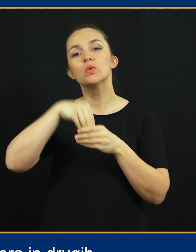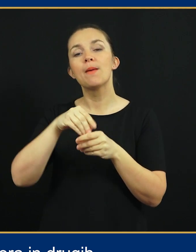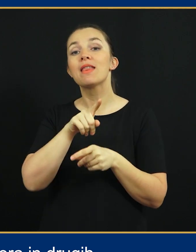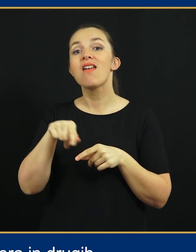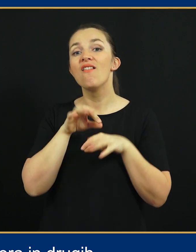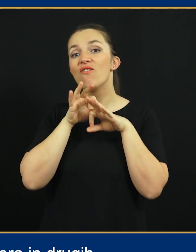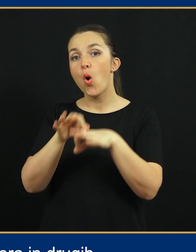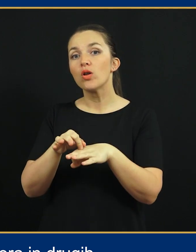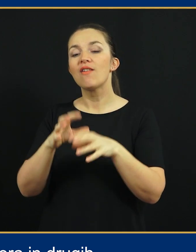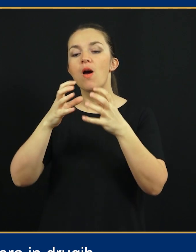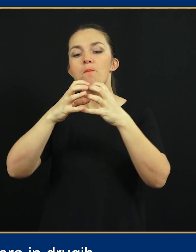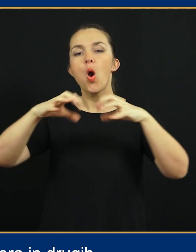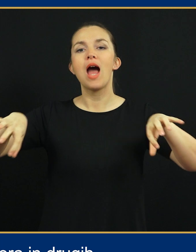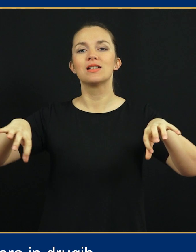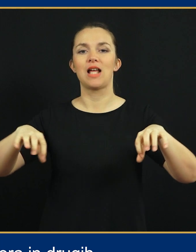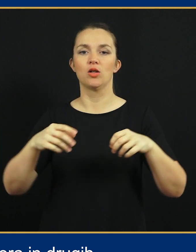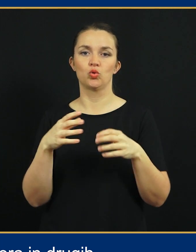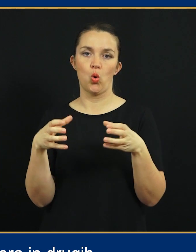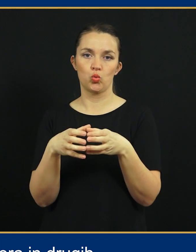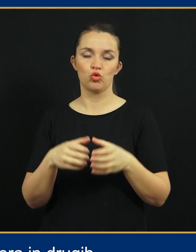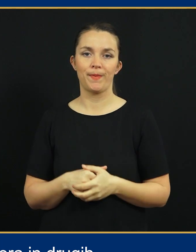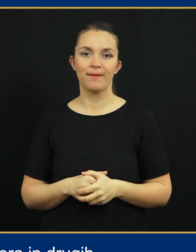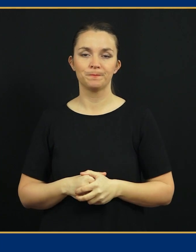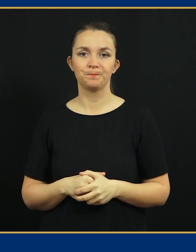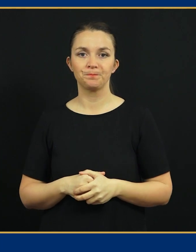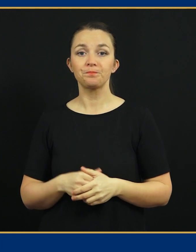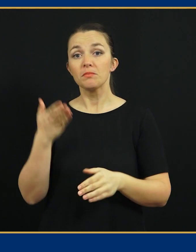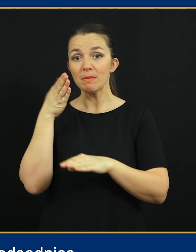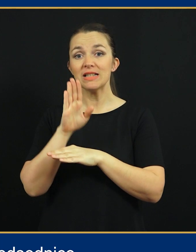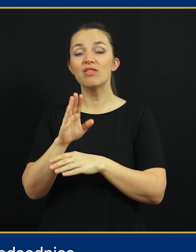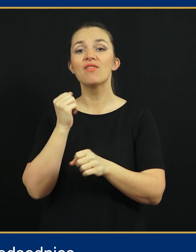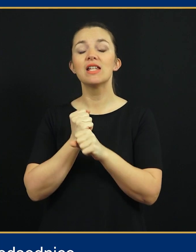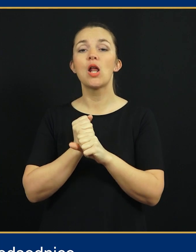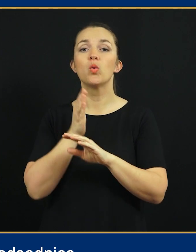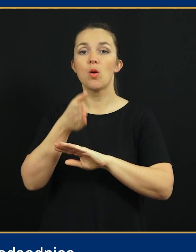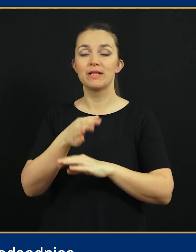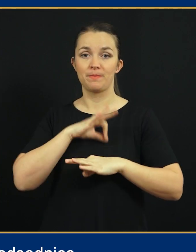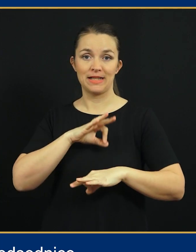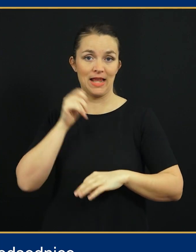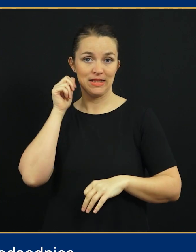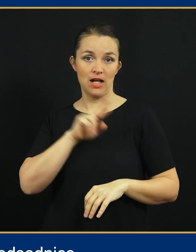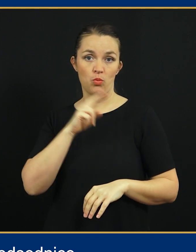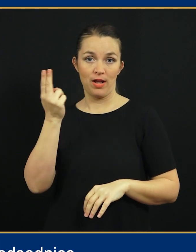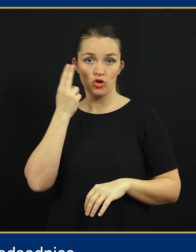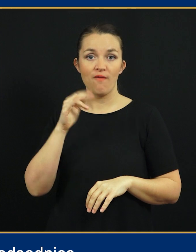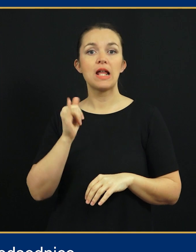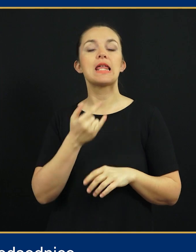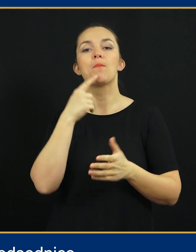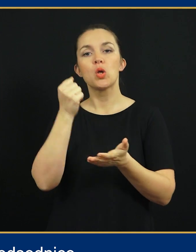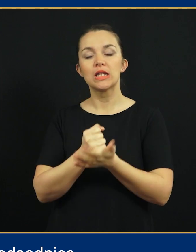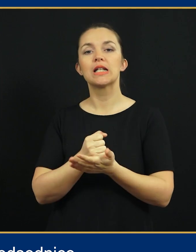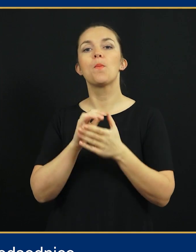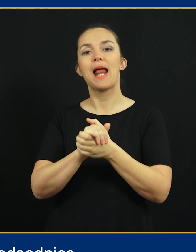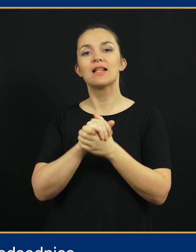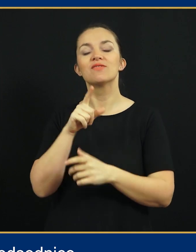vsebin, ki vodijo v polarizacijo družbe. Predstavitveni delovni obisk predsednice Republike Slovenije